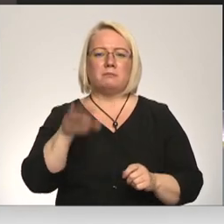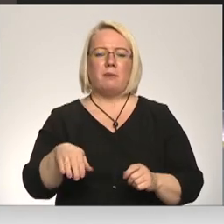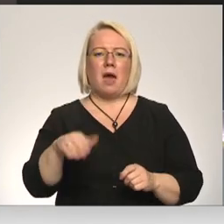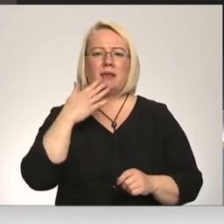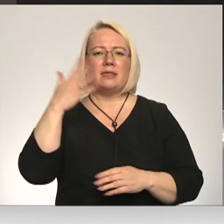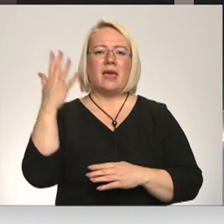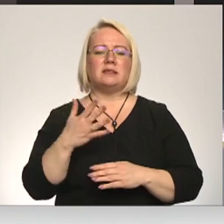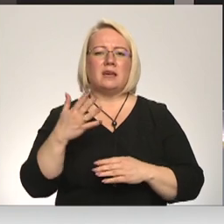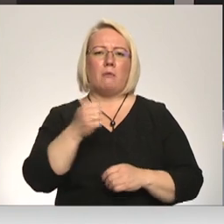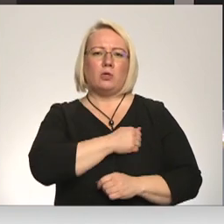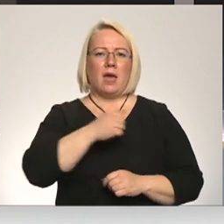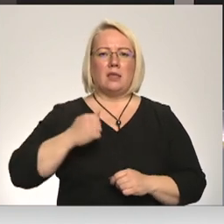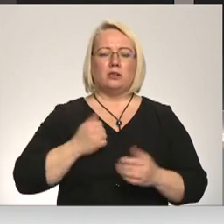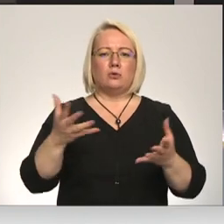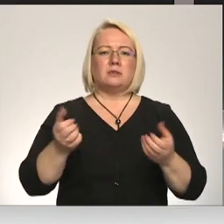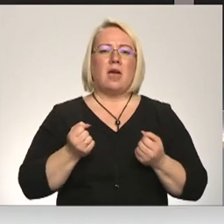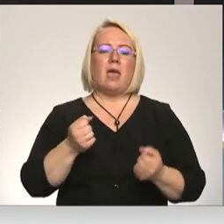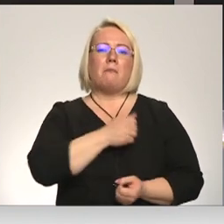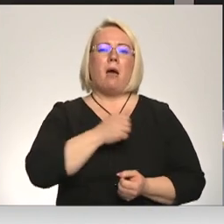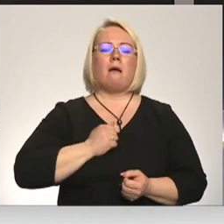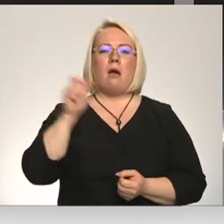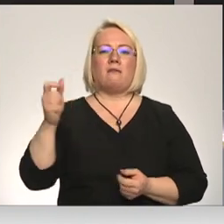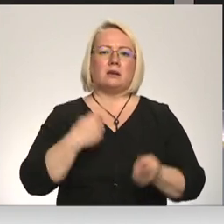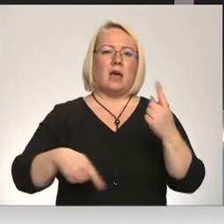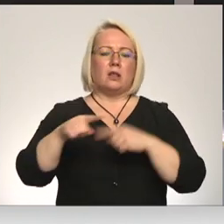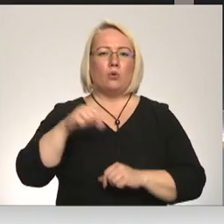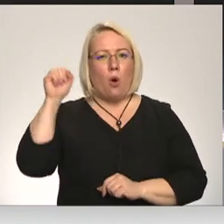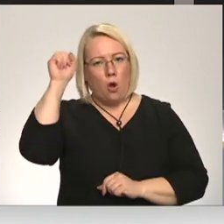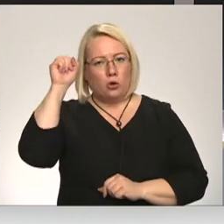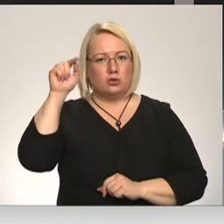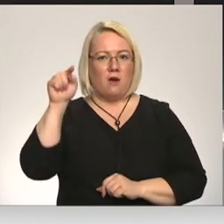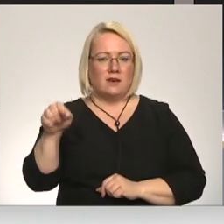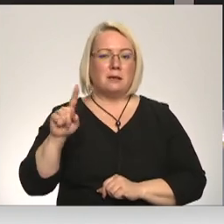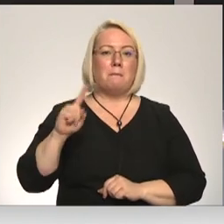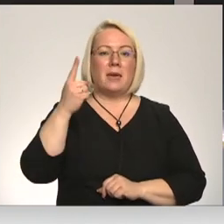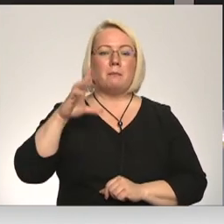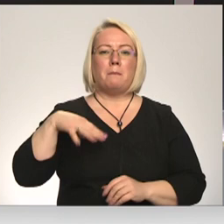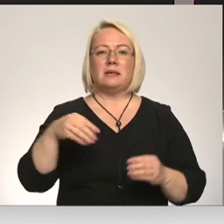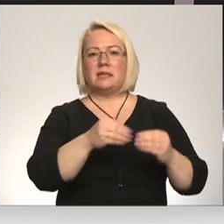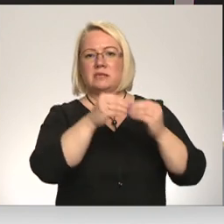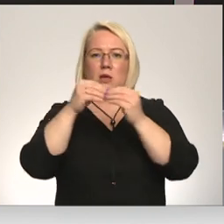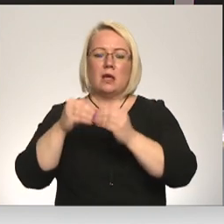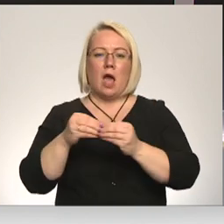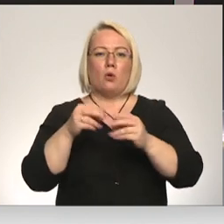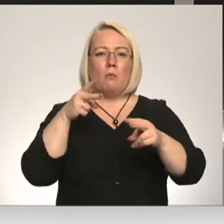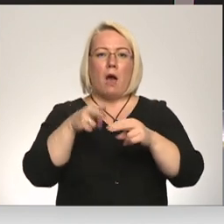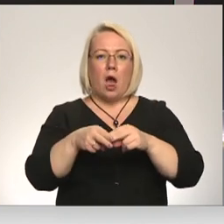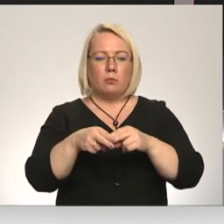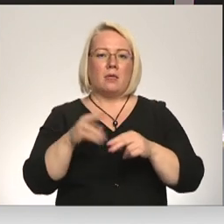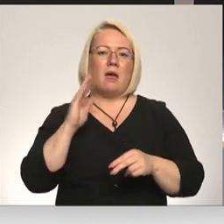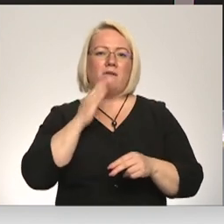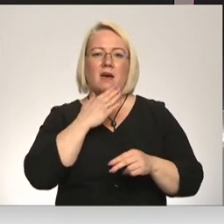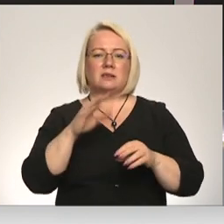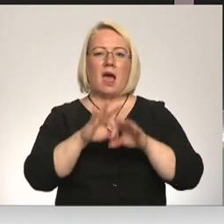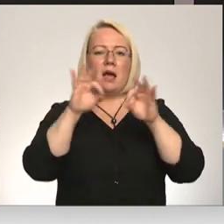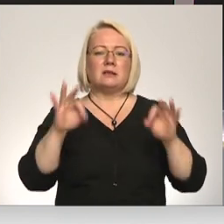šodien saņēma Latvijas karavīri, kas atgriezušies no Kosovas. Viņa pirmie pēc desmit gadu pārtraukumi vasarā atsāka Latvijas